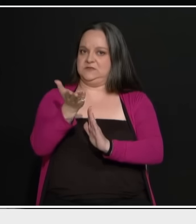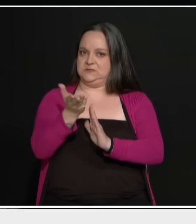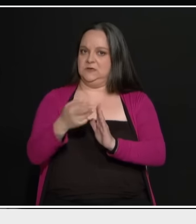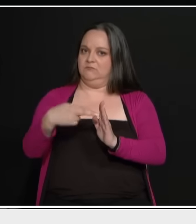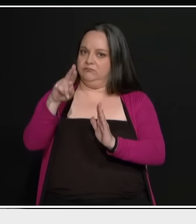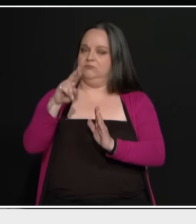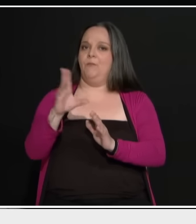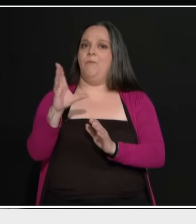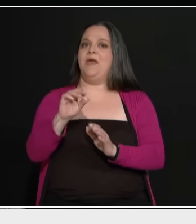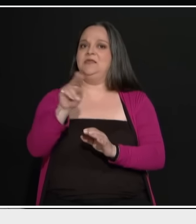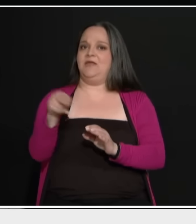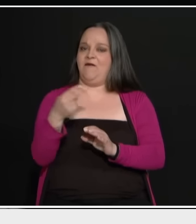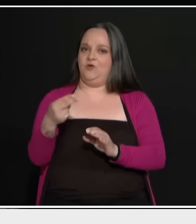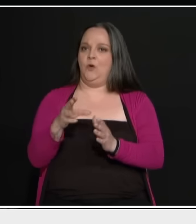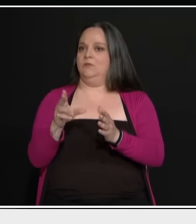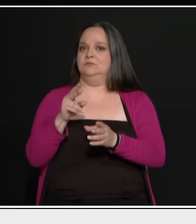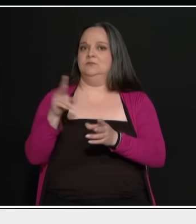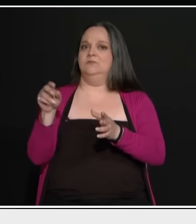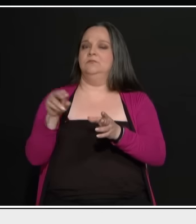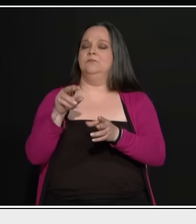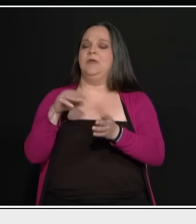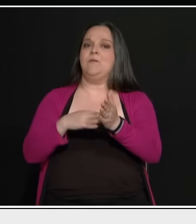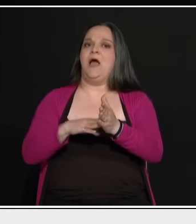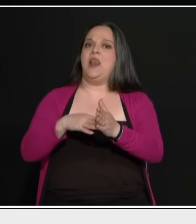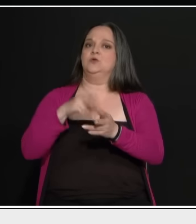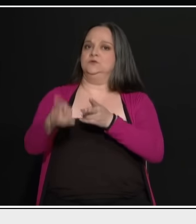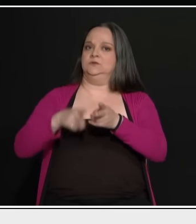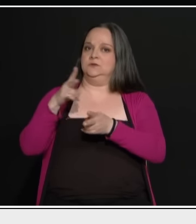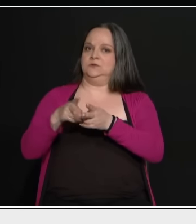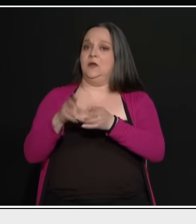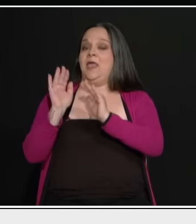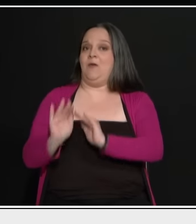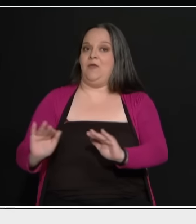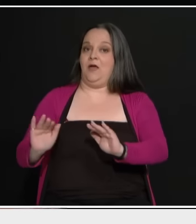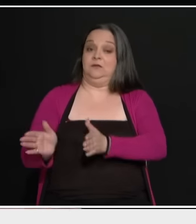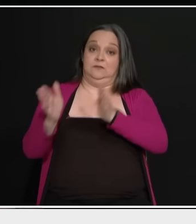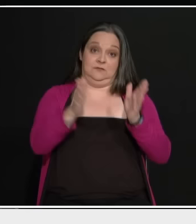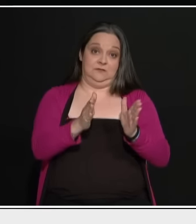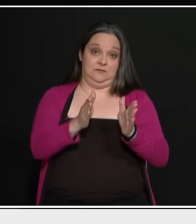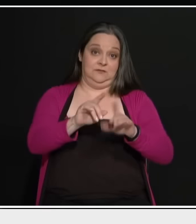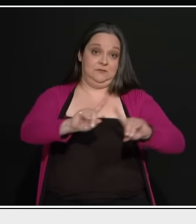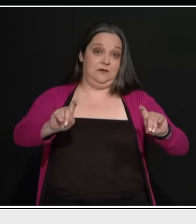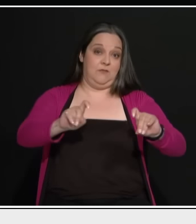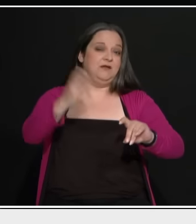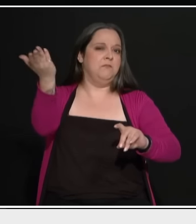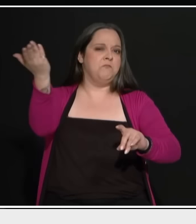50 ευρώ αύξηση για να ηρεμήσουν. Αλλά έρχεται από την άλλη μεριά ο πληθωρισμός και τρώει